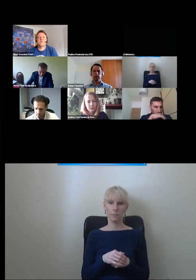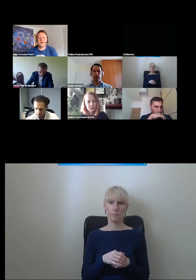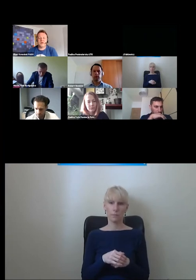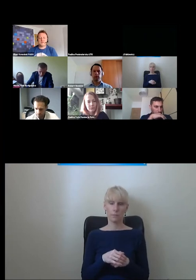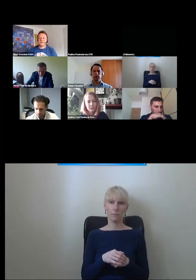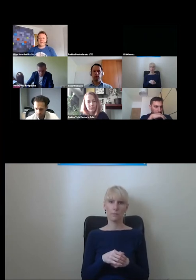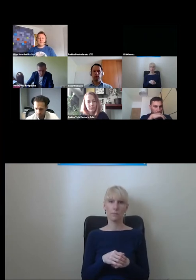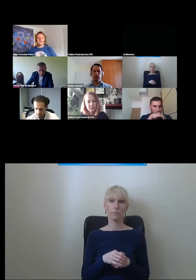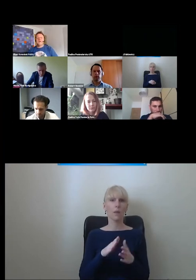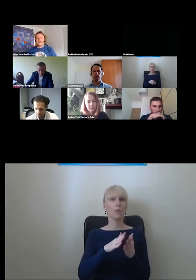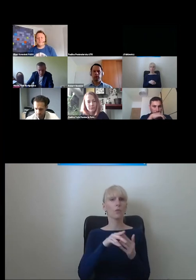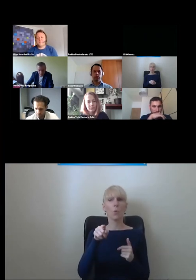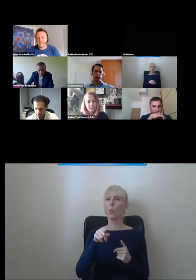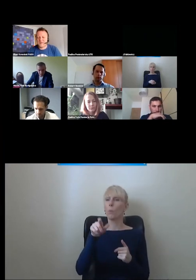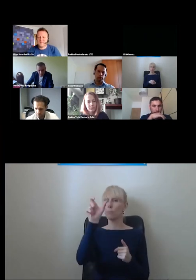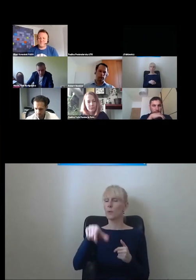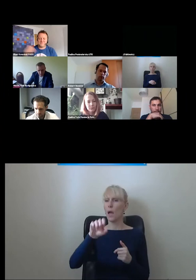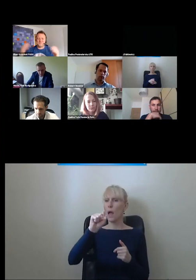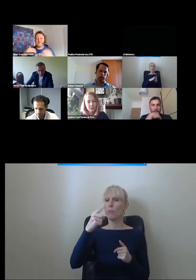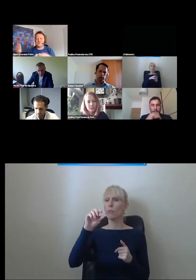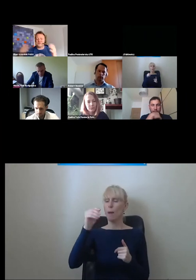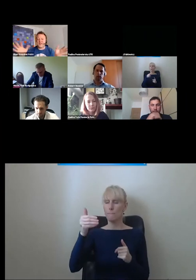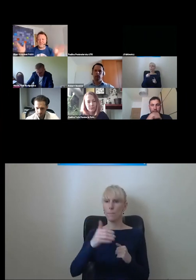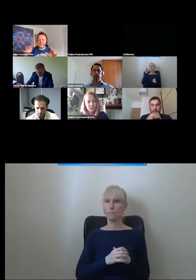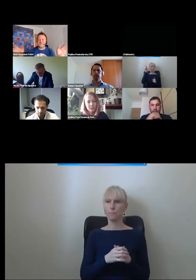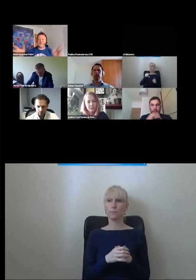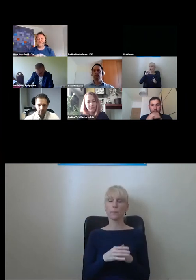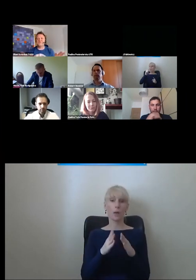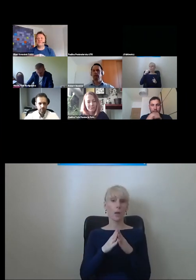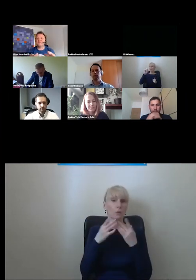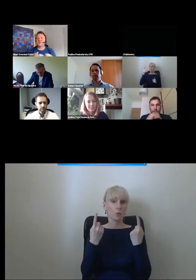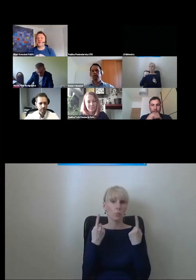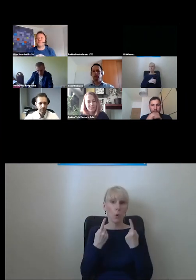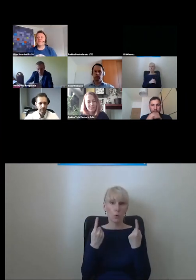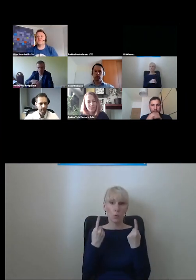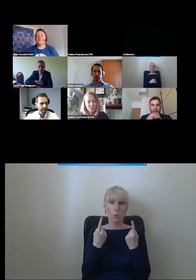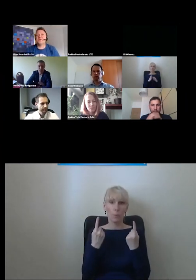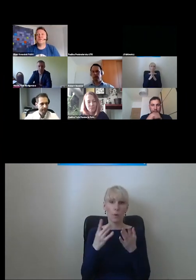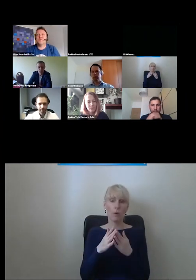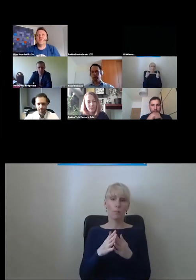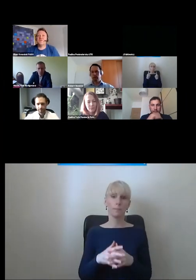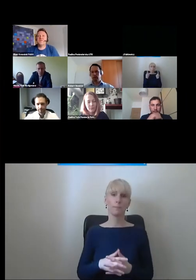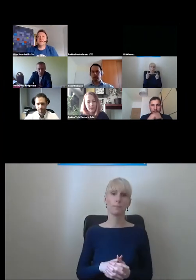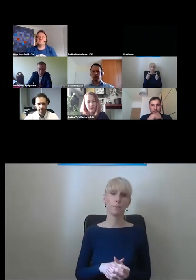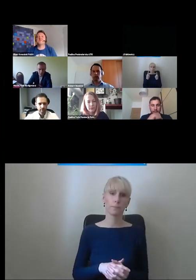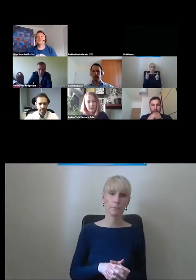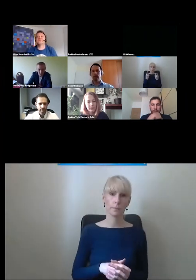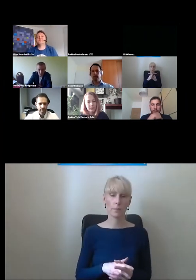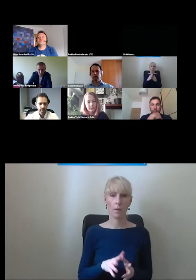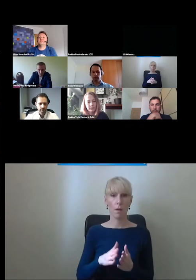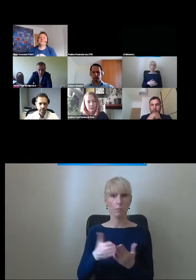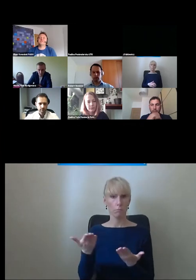Ok, dzięki. Adam, trzy rodzaje właśnie sposobów pokonywania